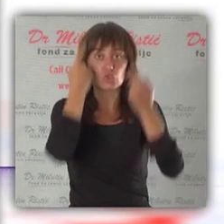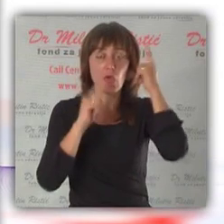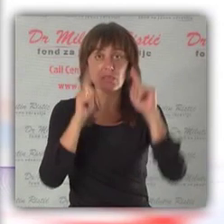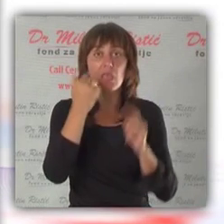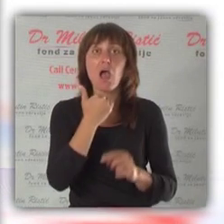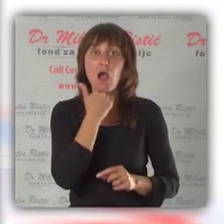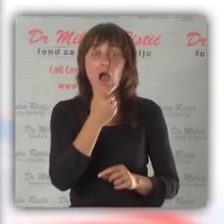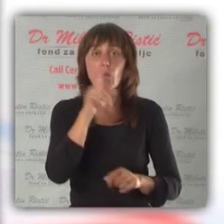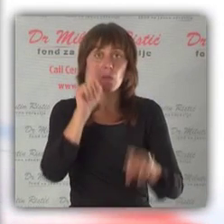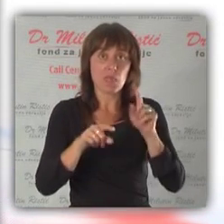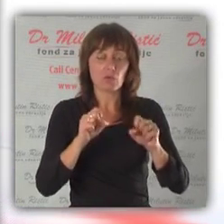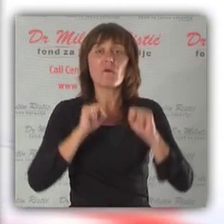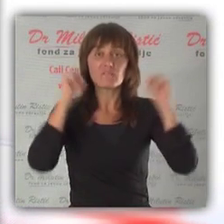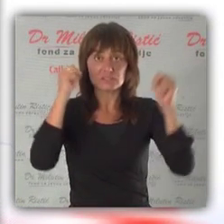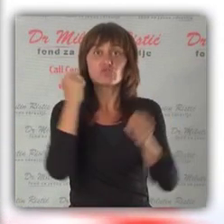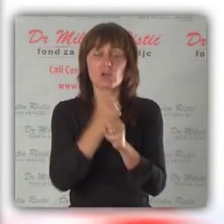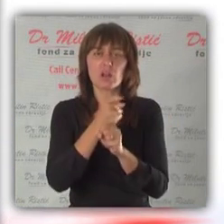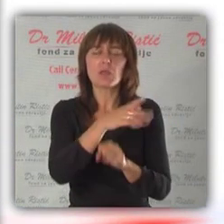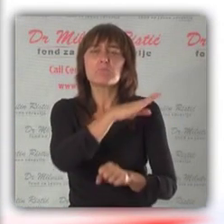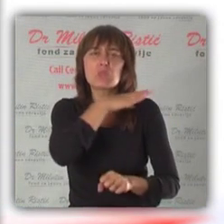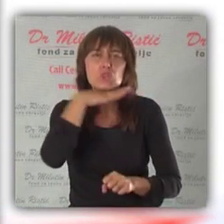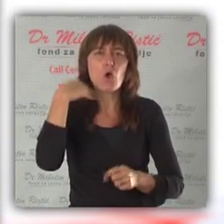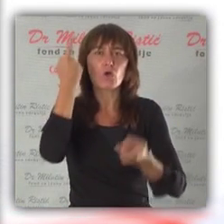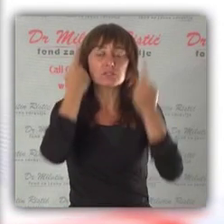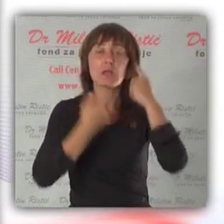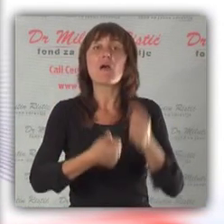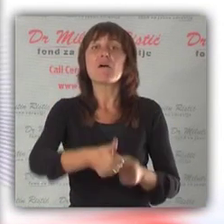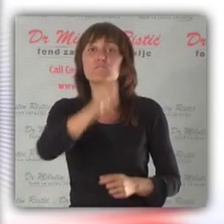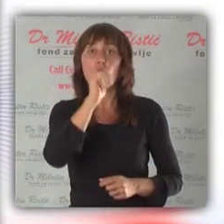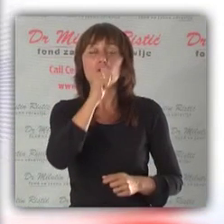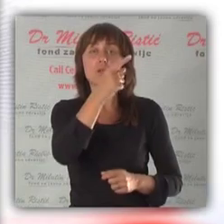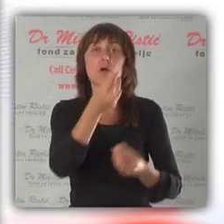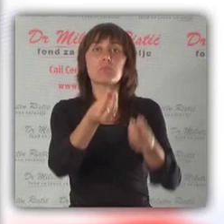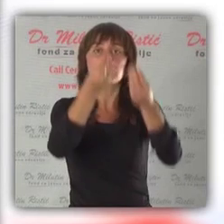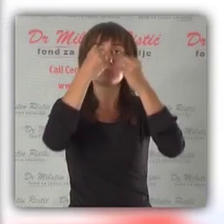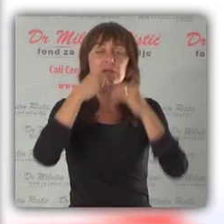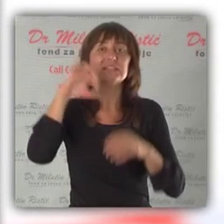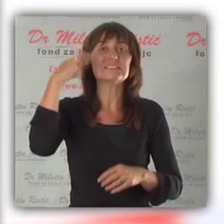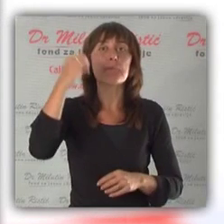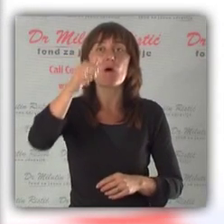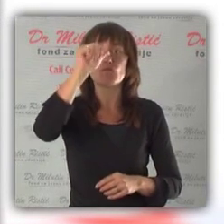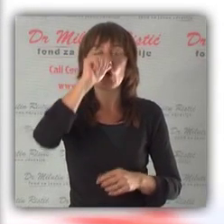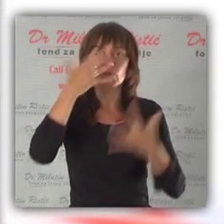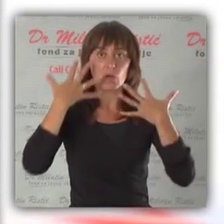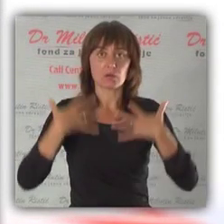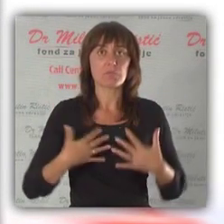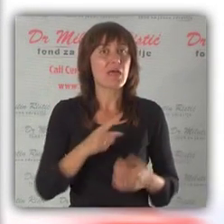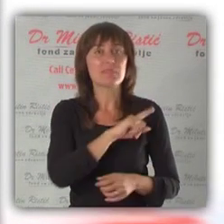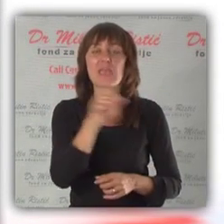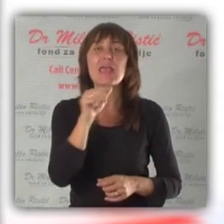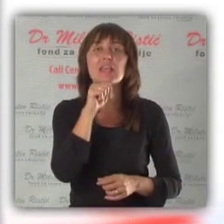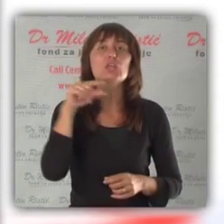visoke temperaturi je znojenje. Ako neko pritome fizički radi, on se ekstremno mnogo znoji. A pijući vodu, on unosi samo